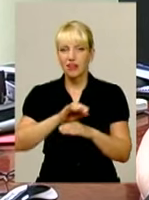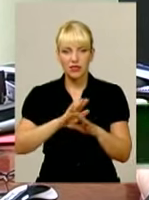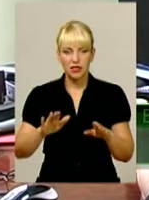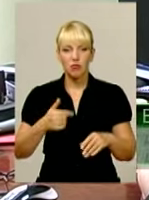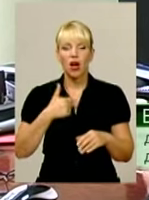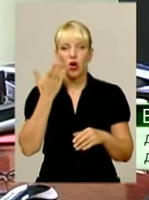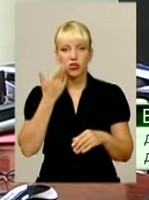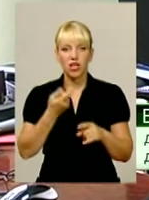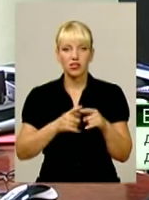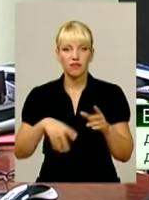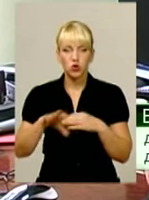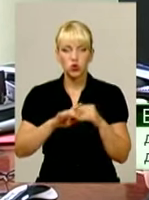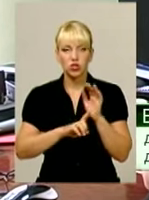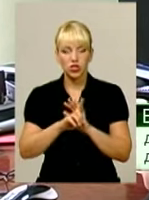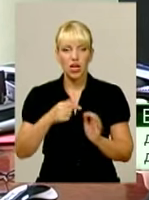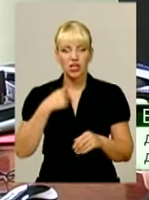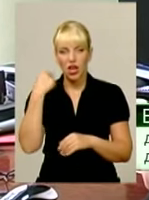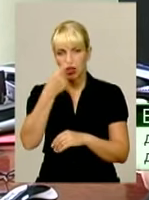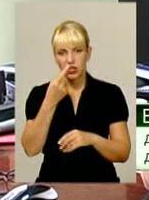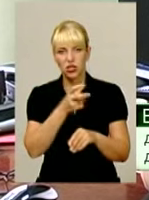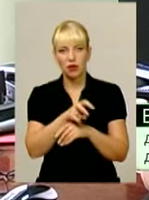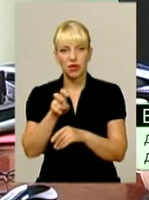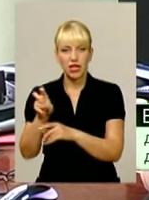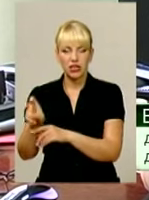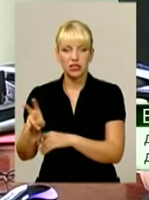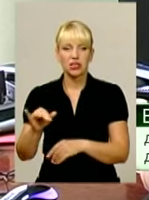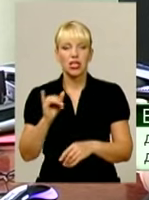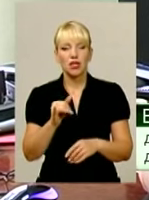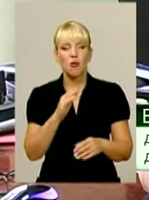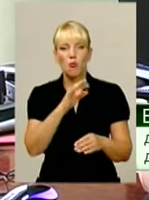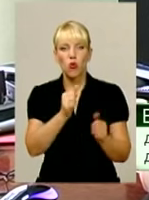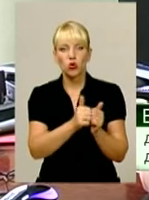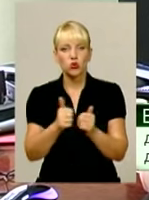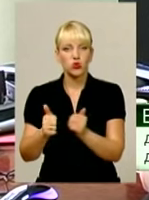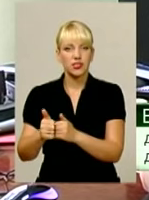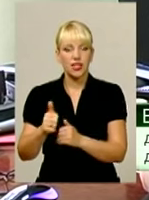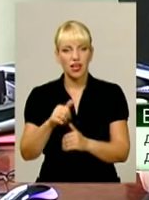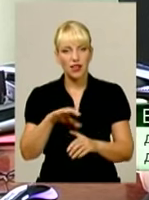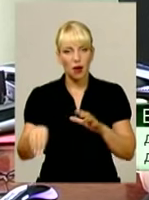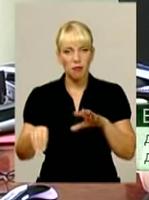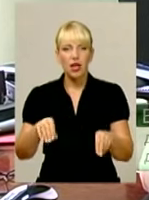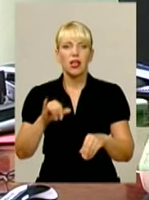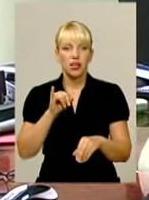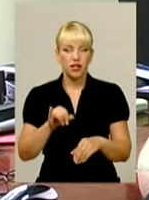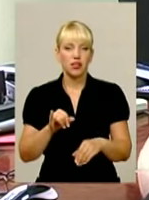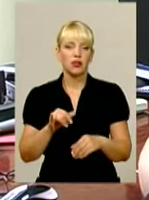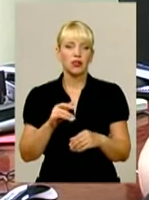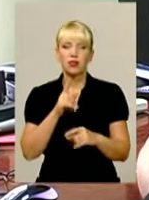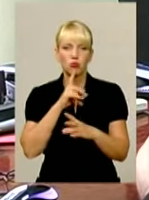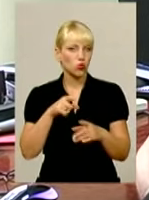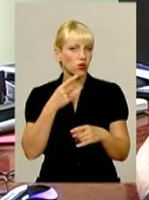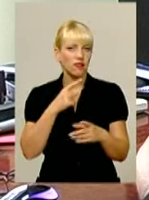особисто проходив, проходив, от Віктор теж по сусідям. Ну, не буду